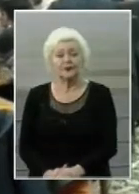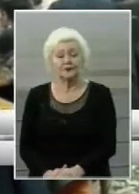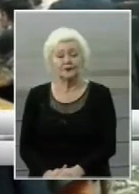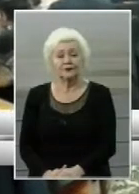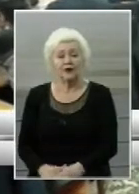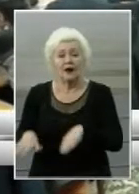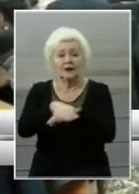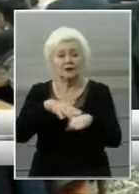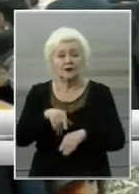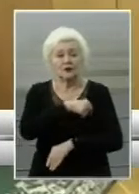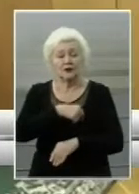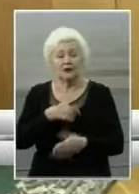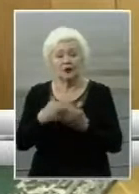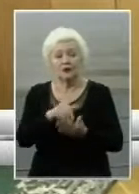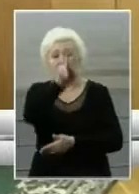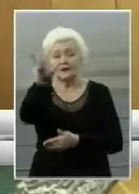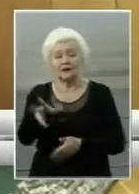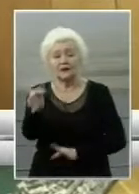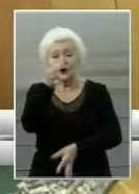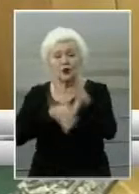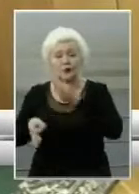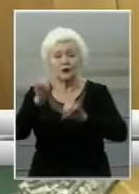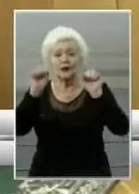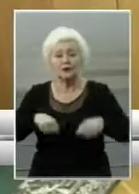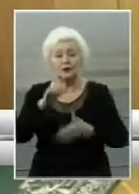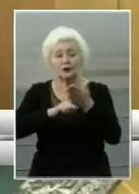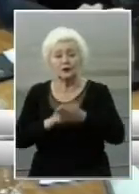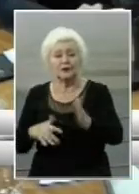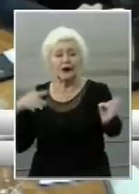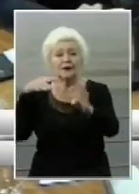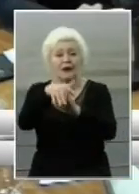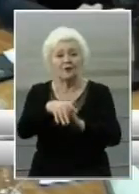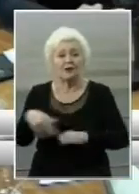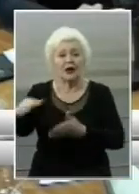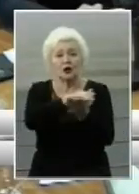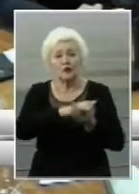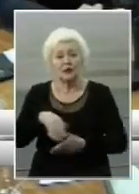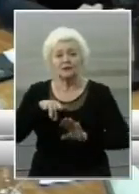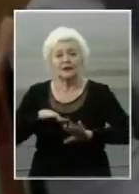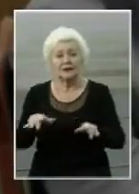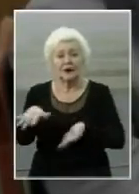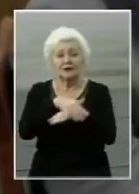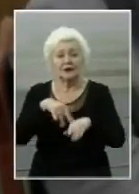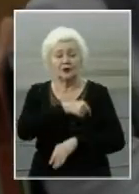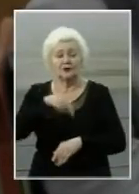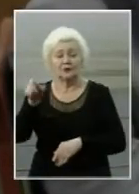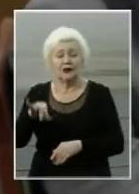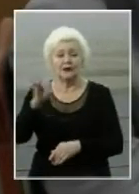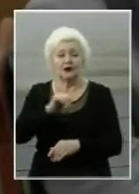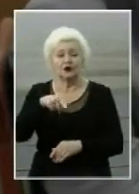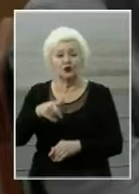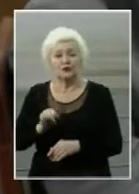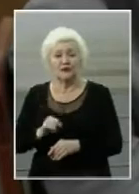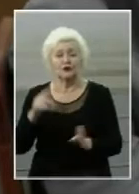Народні депутати близько трьох годин обговорювали можливі причини нападів на громадських діячів. Головною з них народний депутат Ігор Луценка назвав